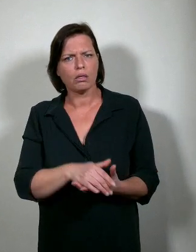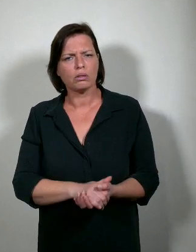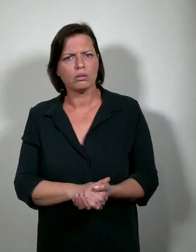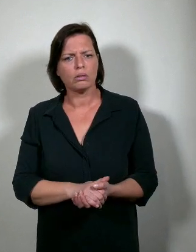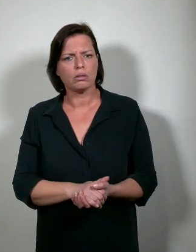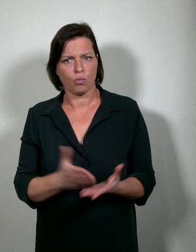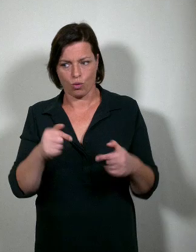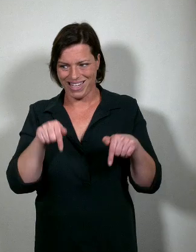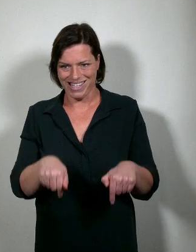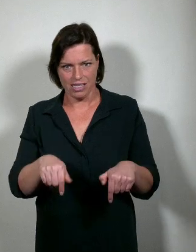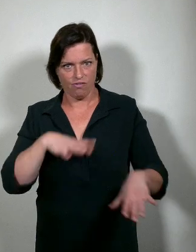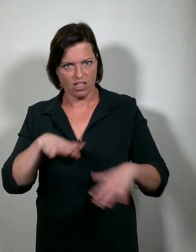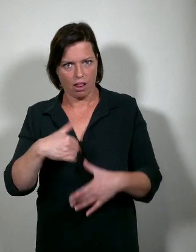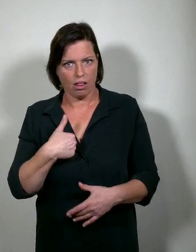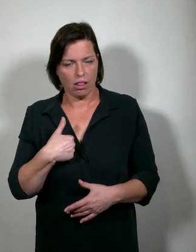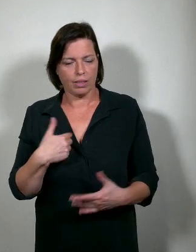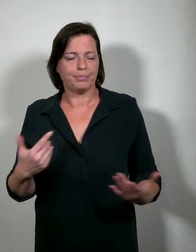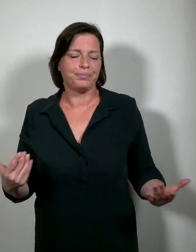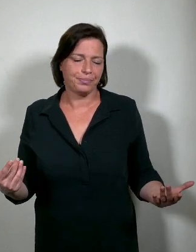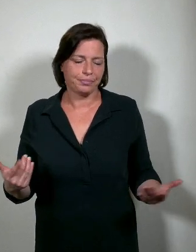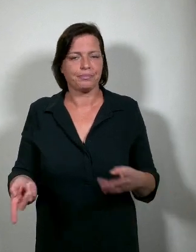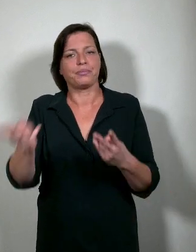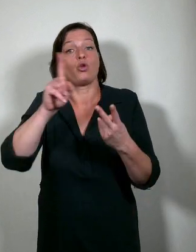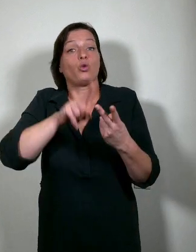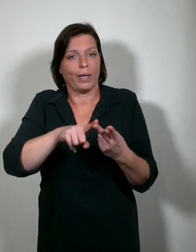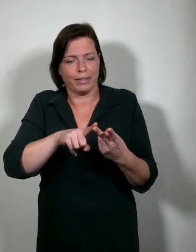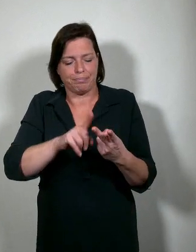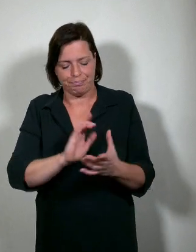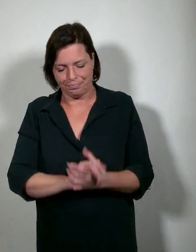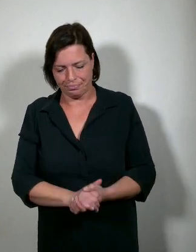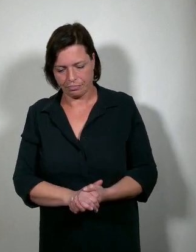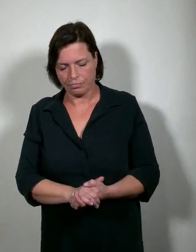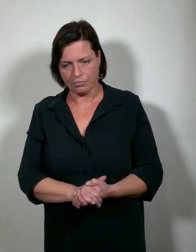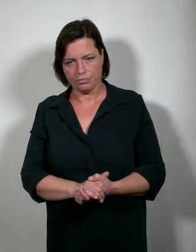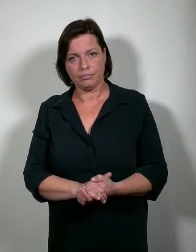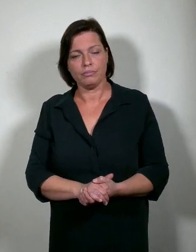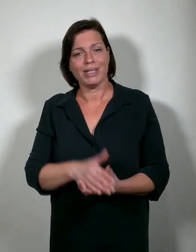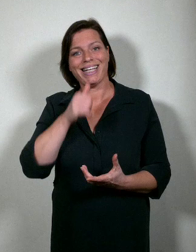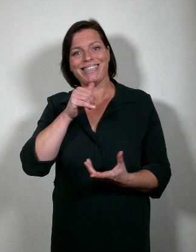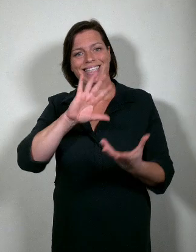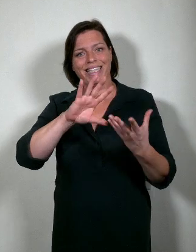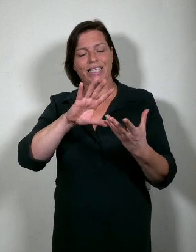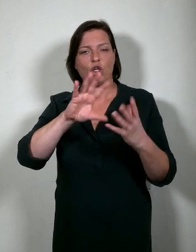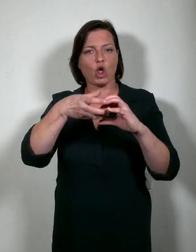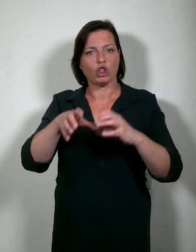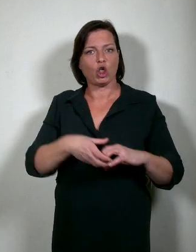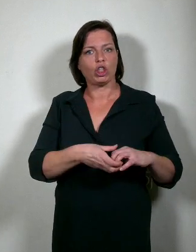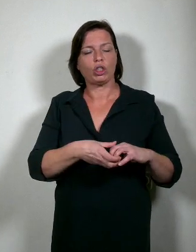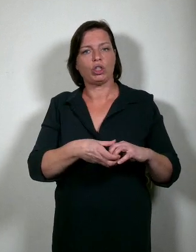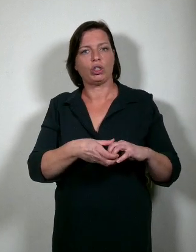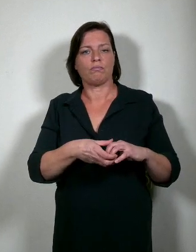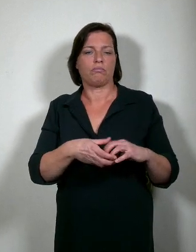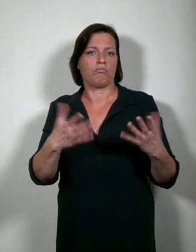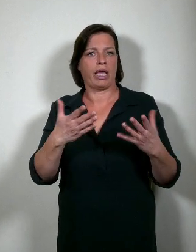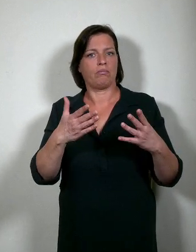spreek ik er hierover? Wel, dat brengt mij tot mijn tweede punt. Die clusters, die buitenkant van die toekomstige